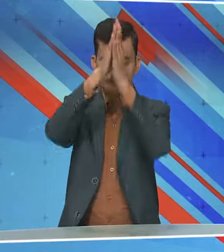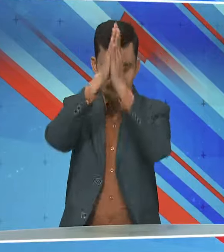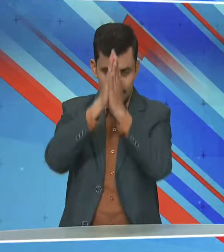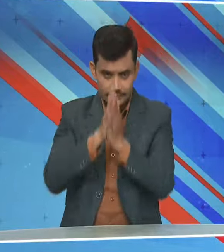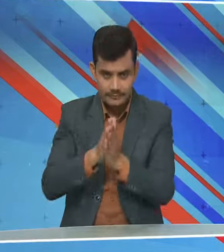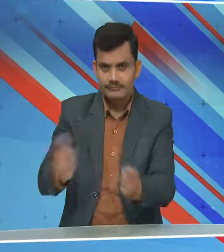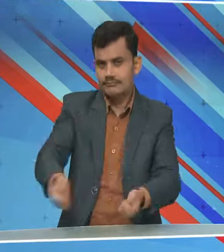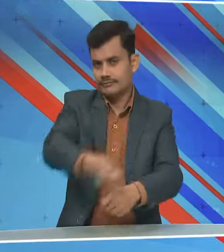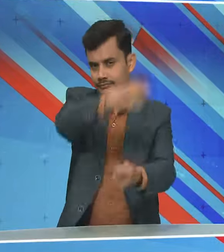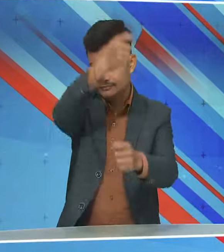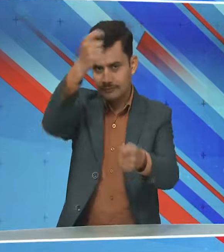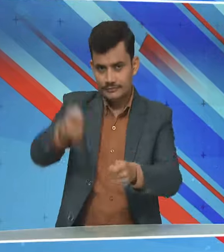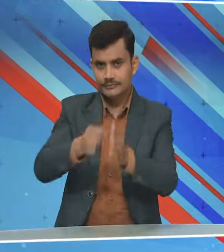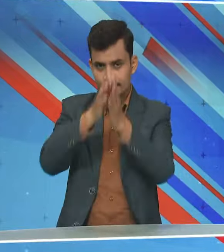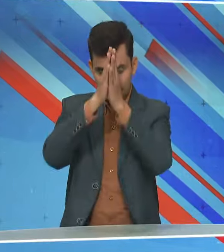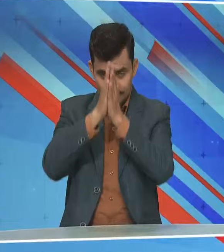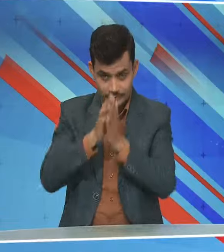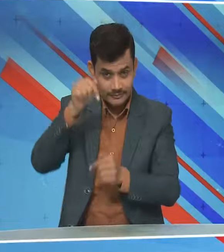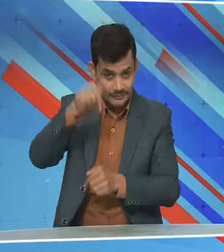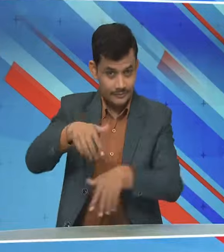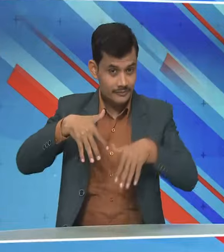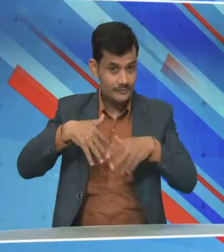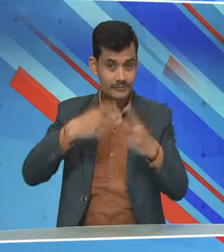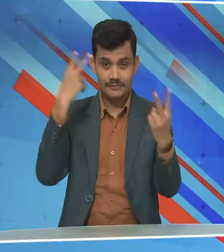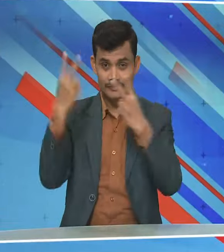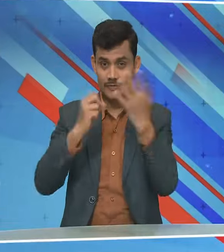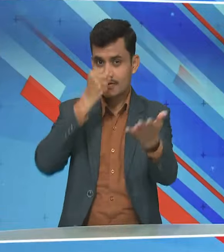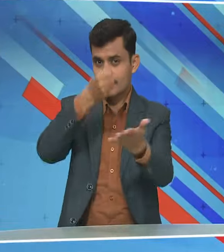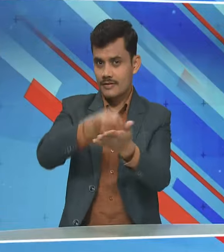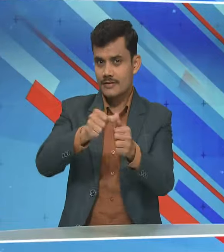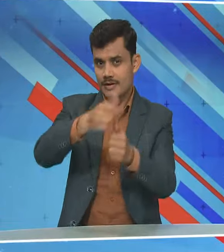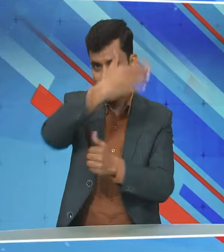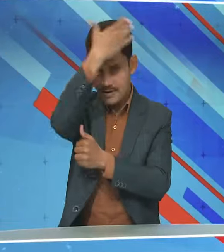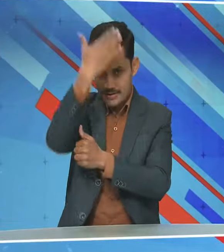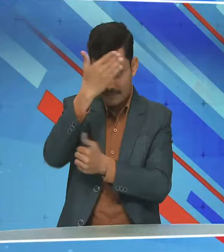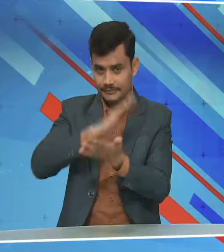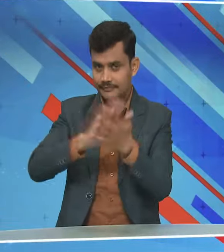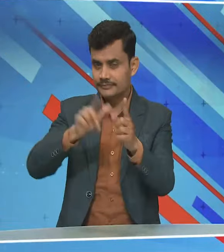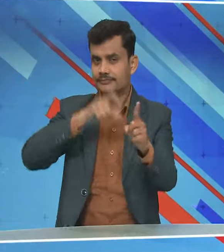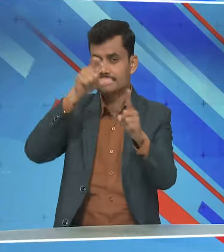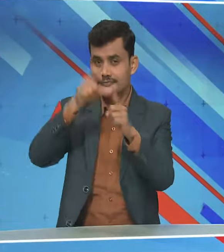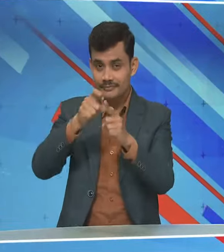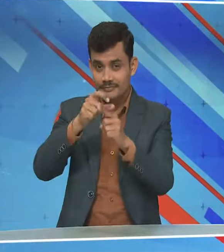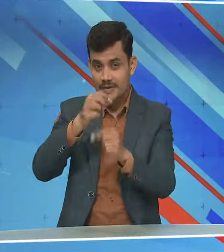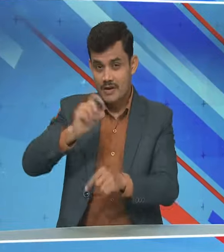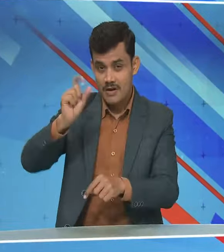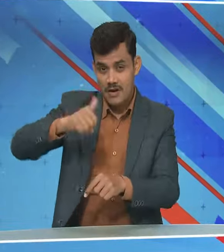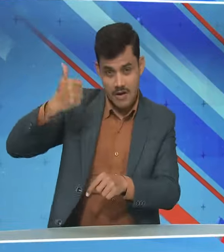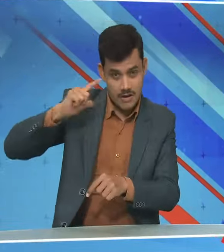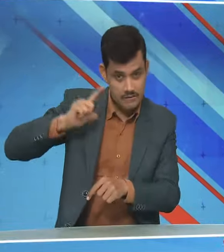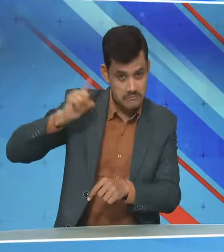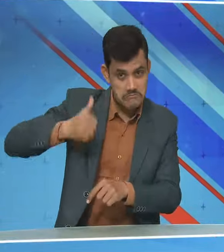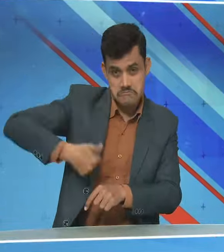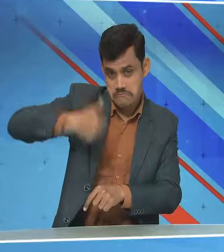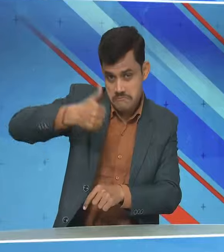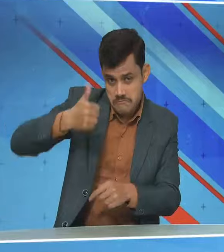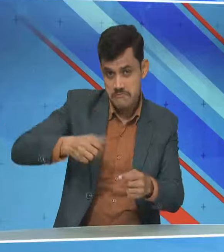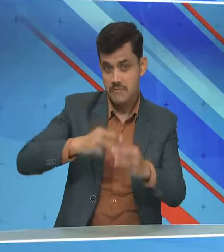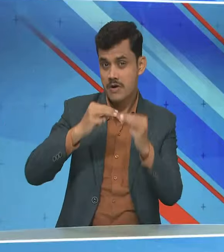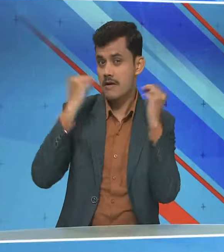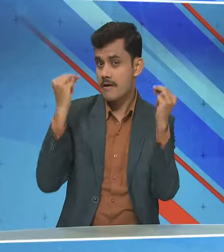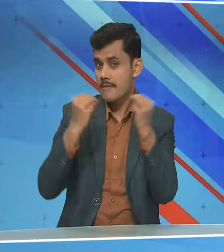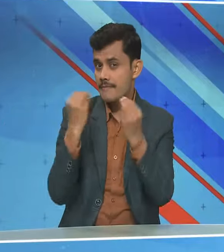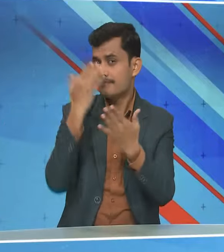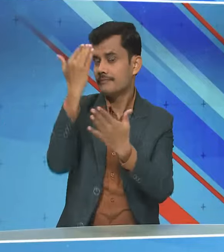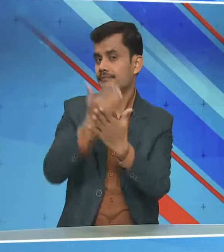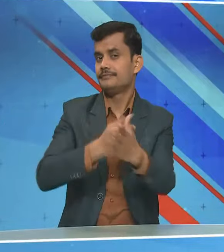में पूजा अर्चना की अपने दौरे में आमित शाह हैदरबाद में राजिके वरिष्ट नेताओं के साथ पार्टी की कोर गृप की